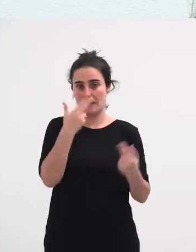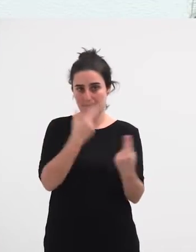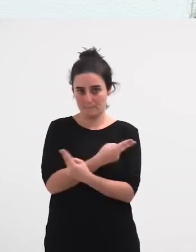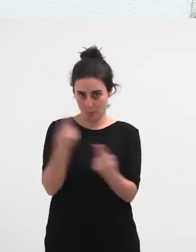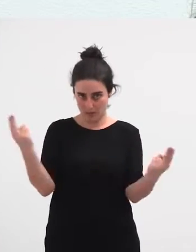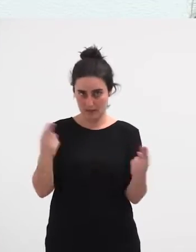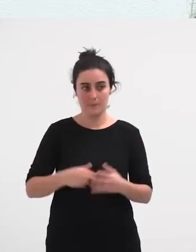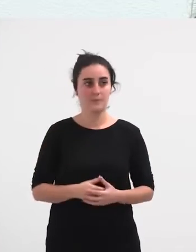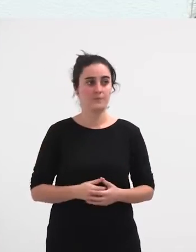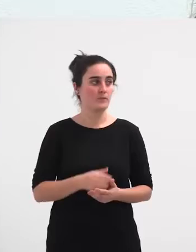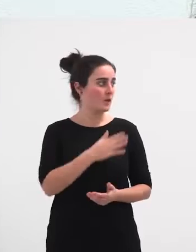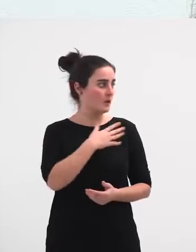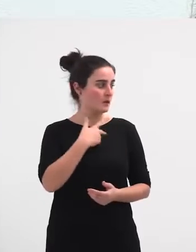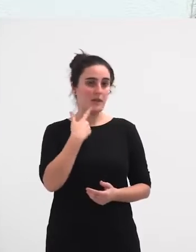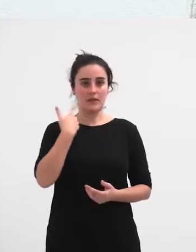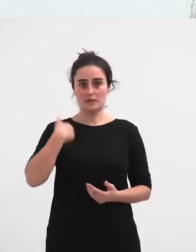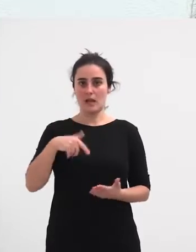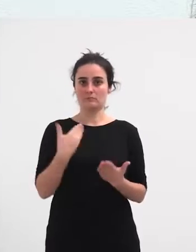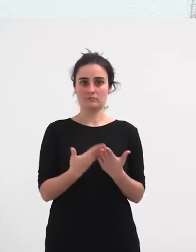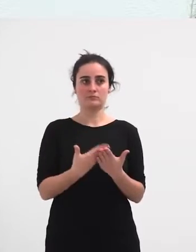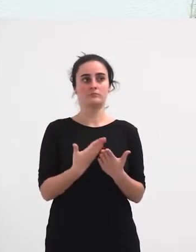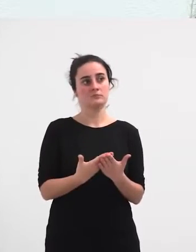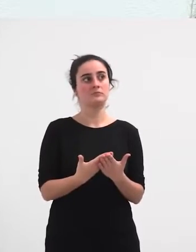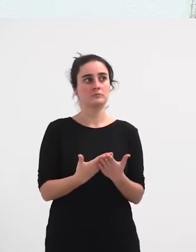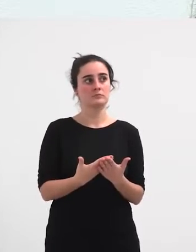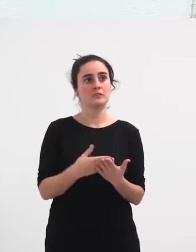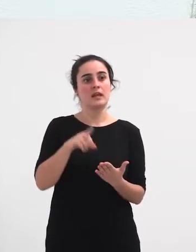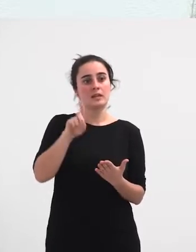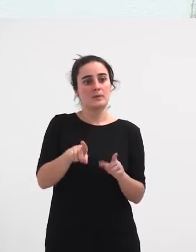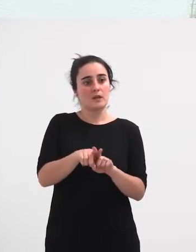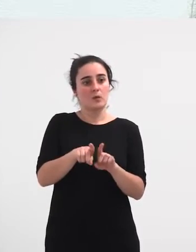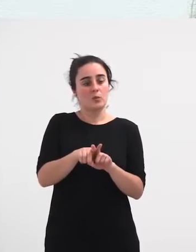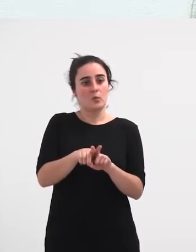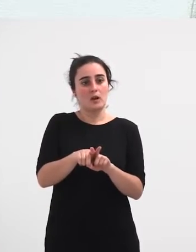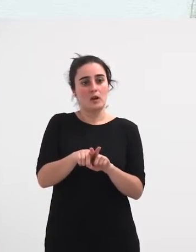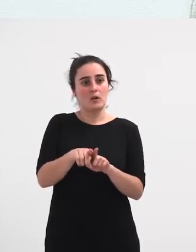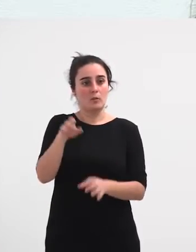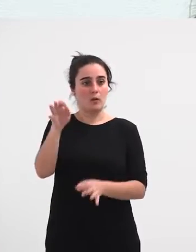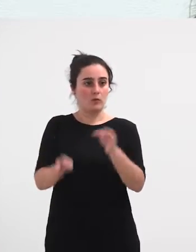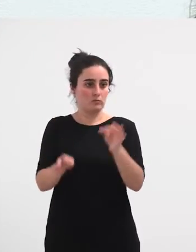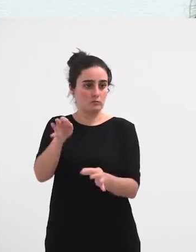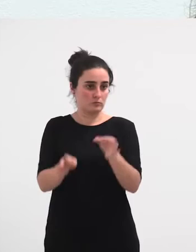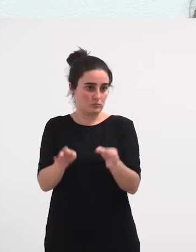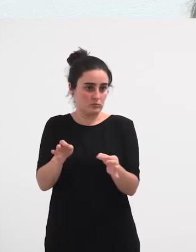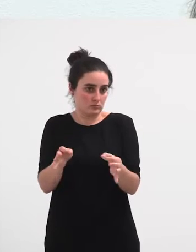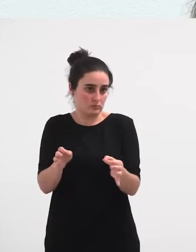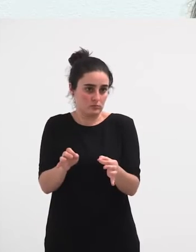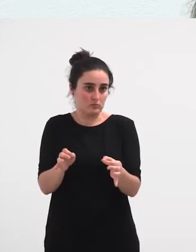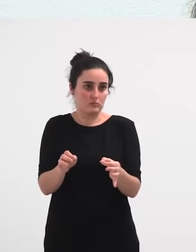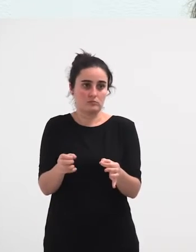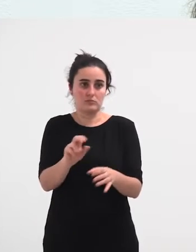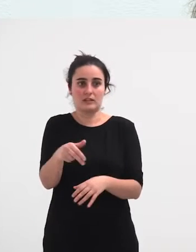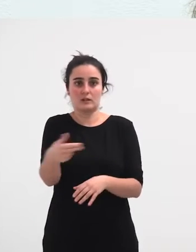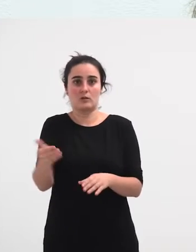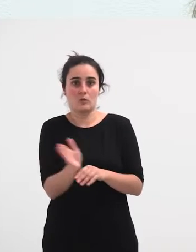Osa, nahiko, nabaritzen da, baitare, epaiari iskin egiten diola. Zer gertatzen da